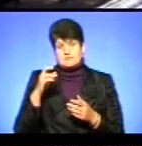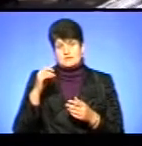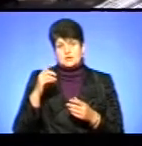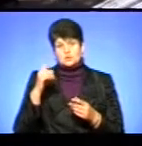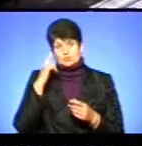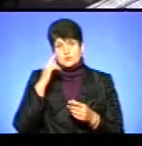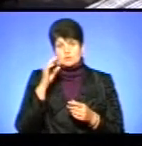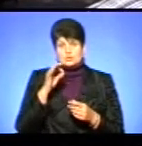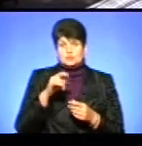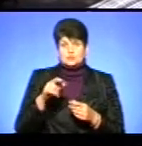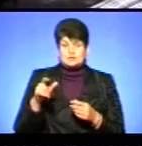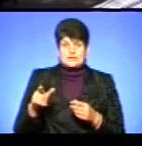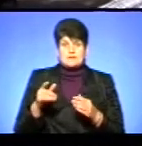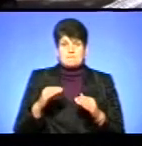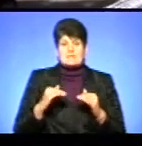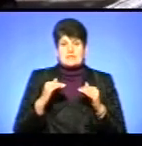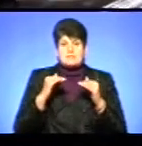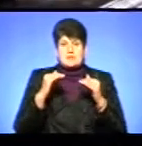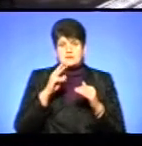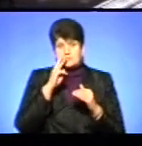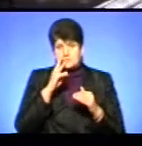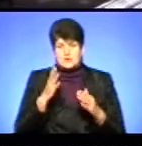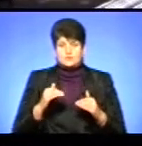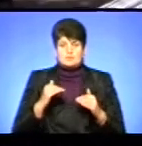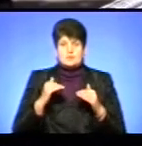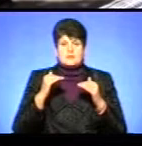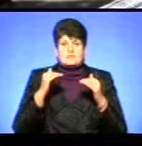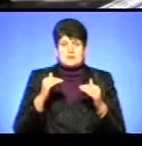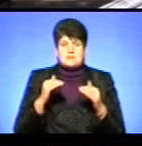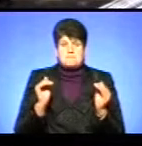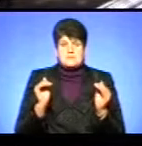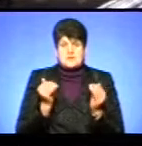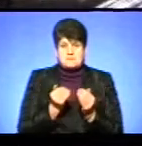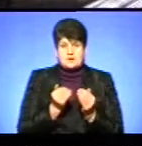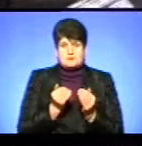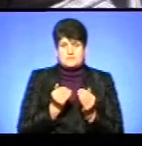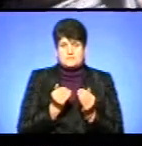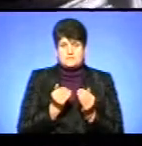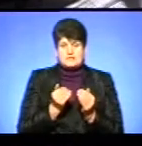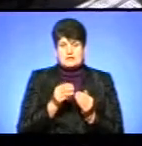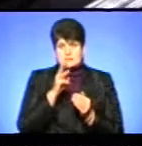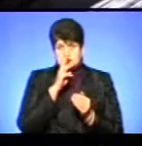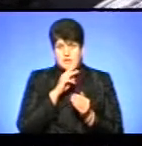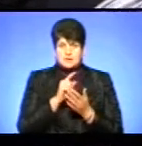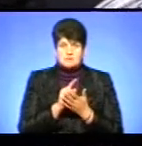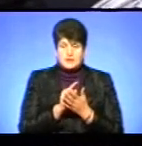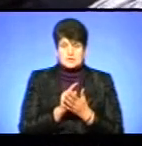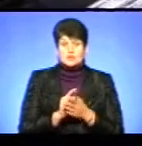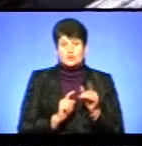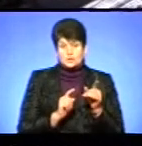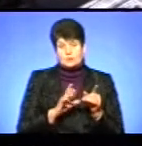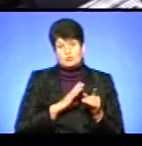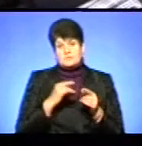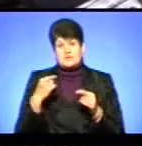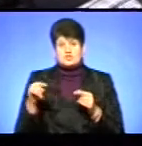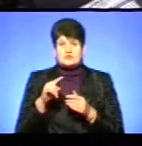про людей, піднімала одночасно зарплати, піднімала одночасно мінімальну зарплату, пенсію і тоді, інші